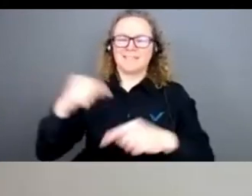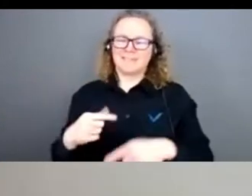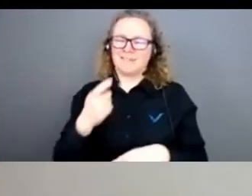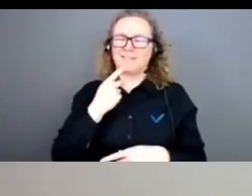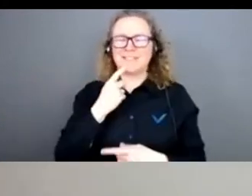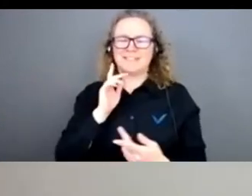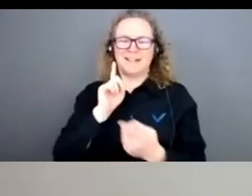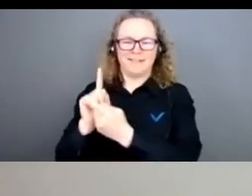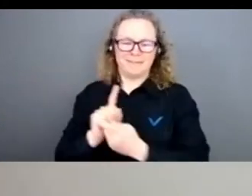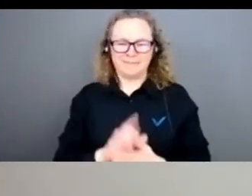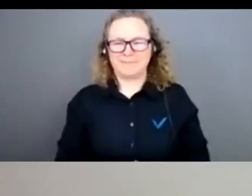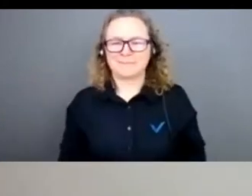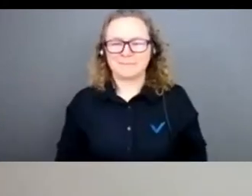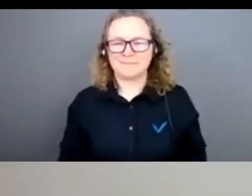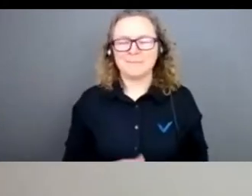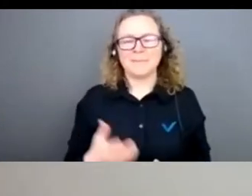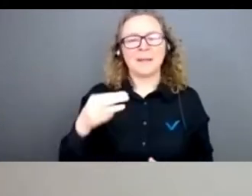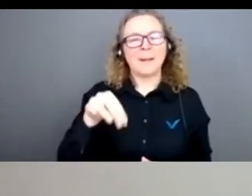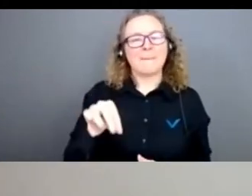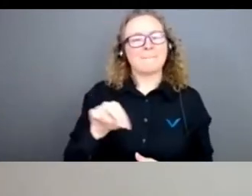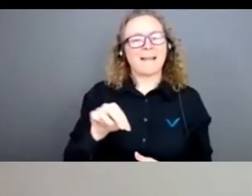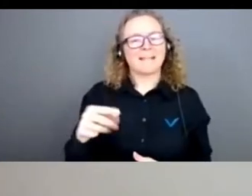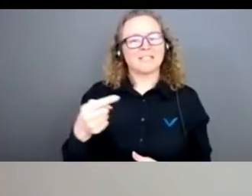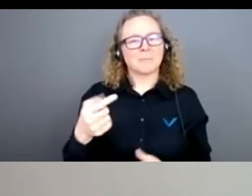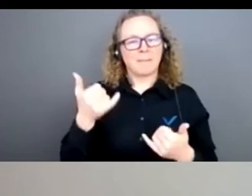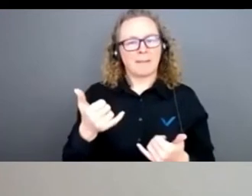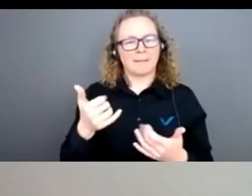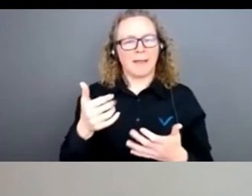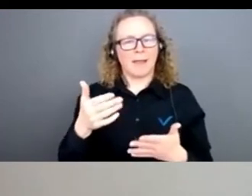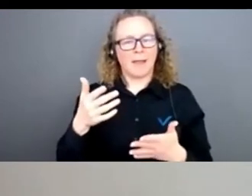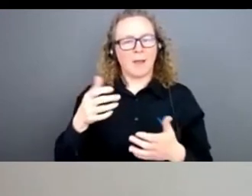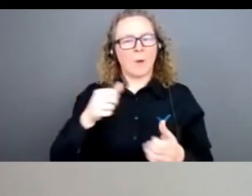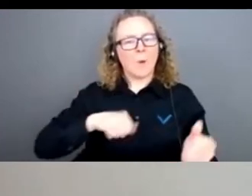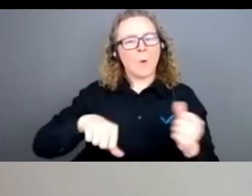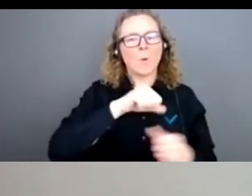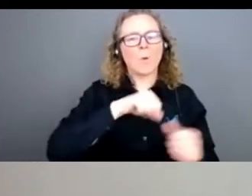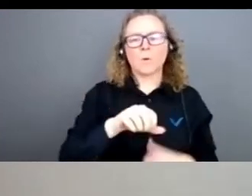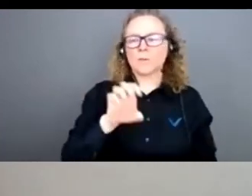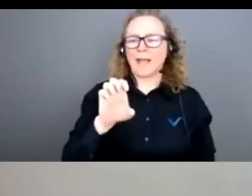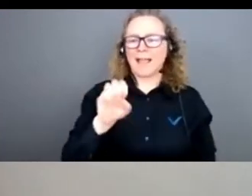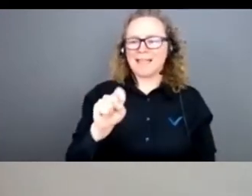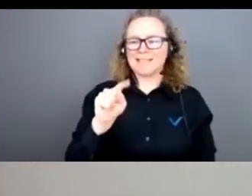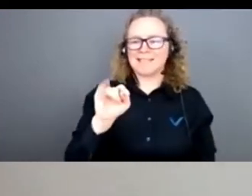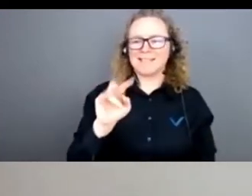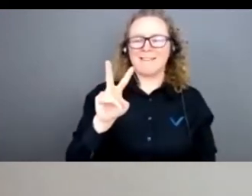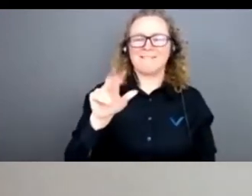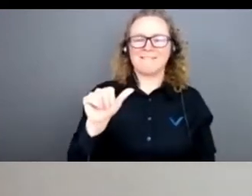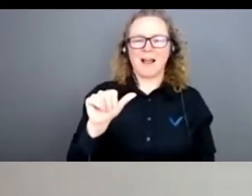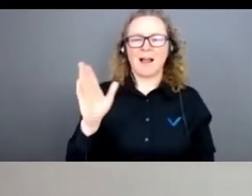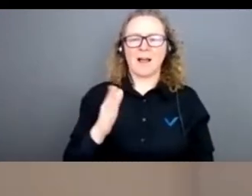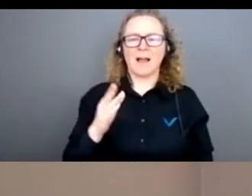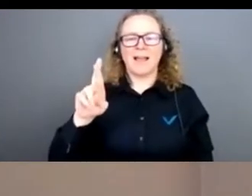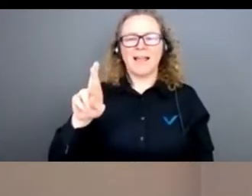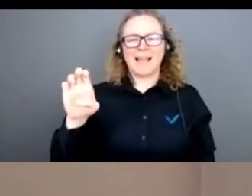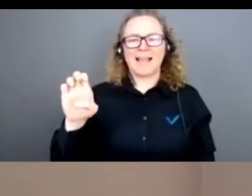Merci. Donc, effectivement, on va passer à Estiva Reus, qui va présenter